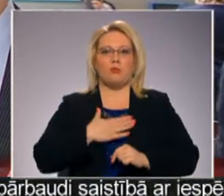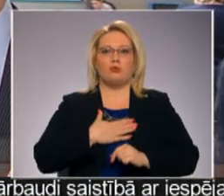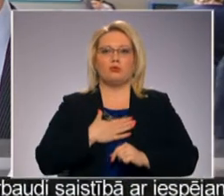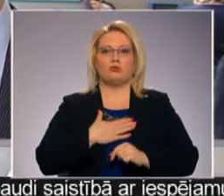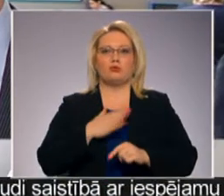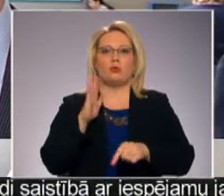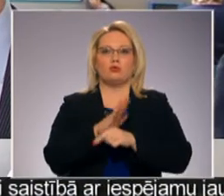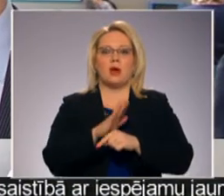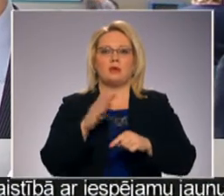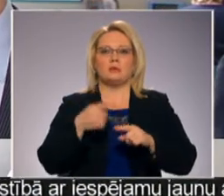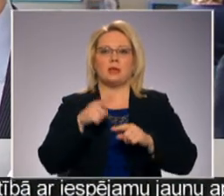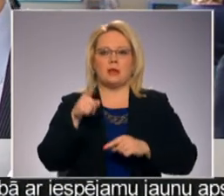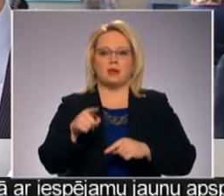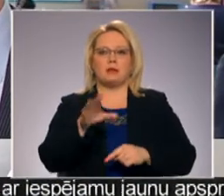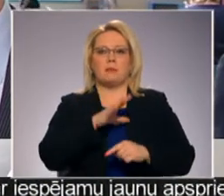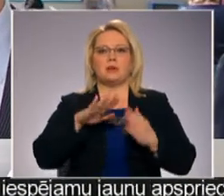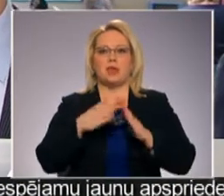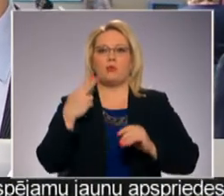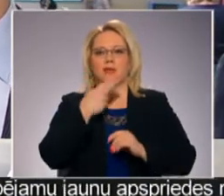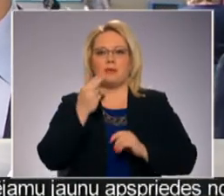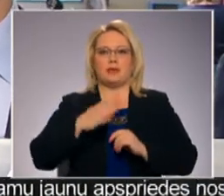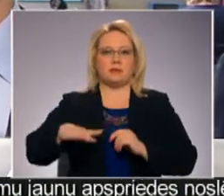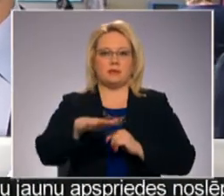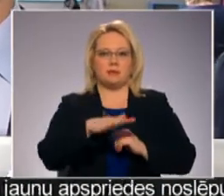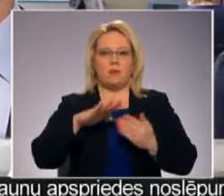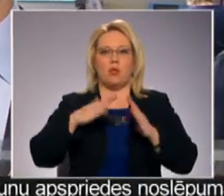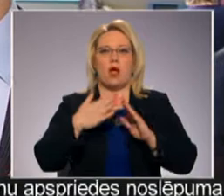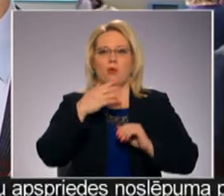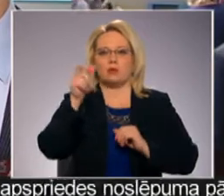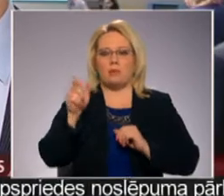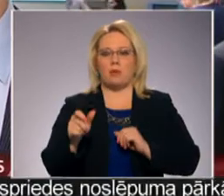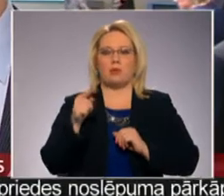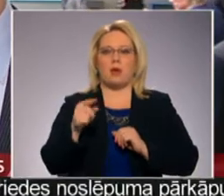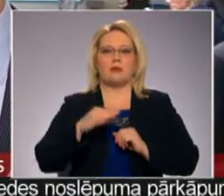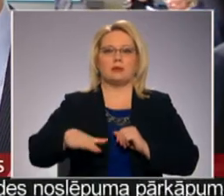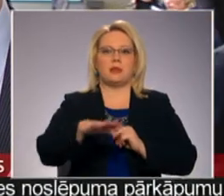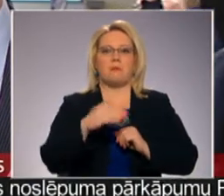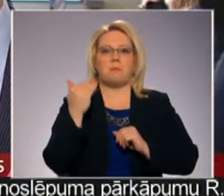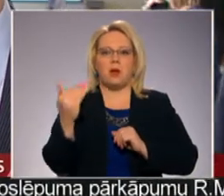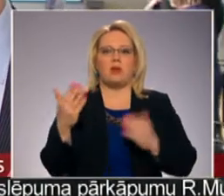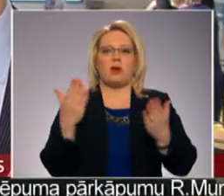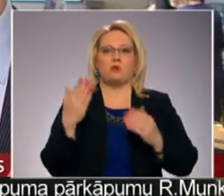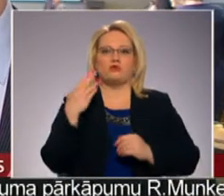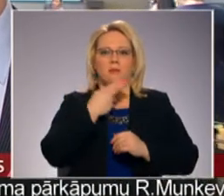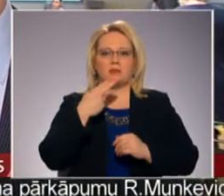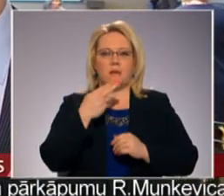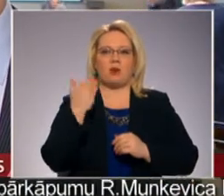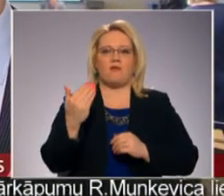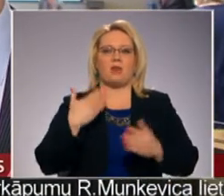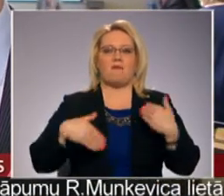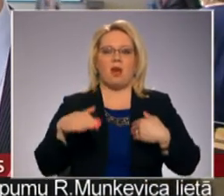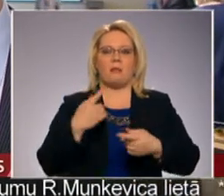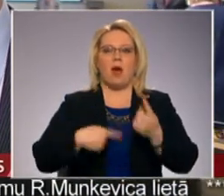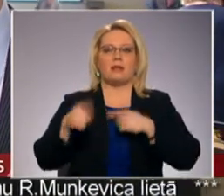uzstādījums ir tāds, ka ja tā bijūs lauksaimniecības zeme un ja lauksaimniekam, kuram šāda zeme piedarvēja, kurš apsaimnieko viņi vēl, viņi atgriezt